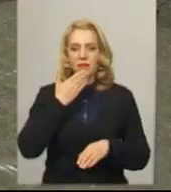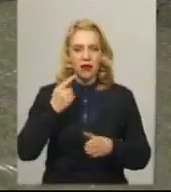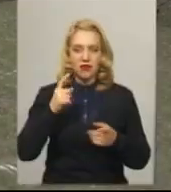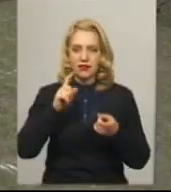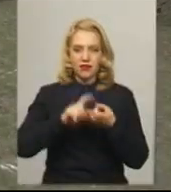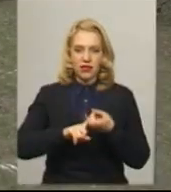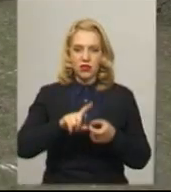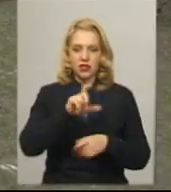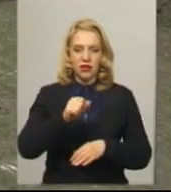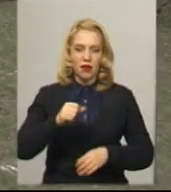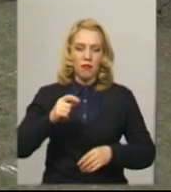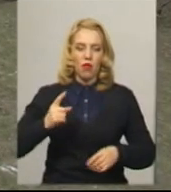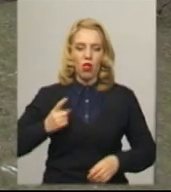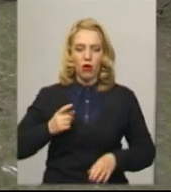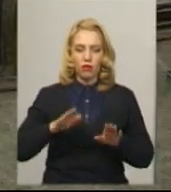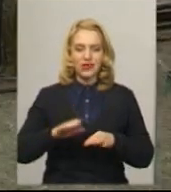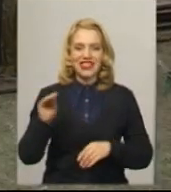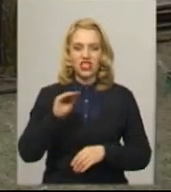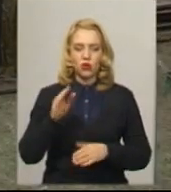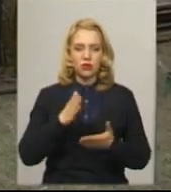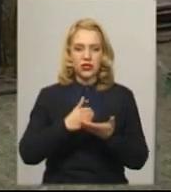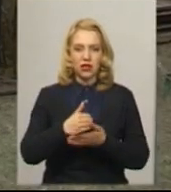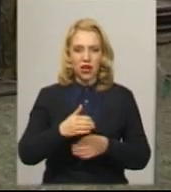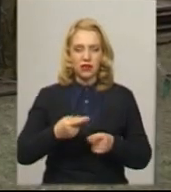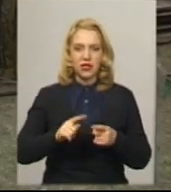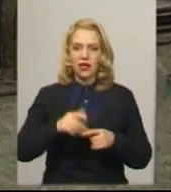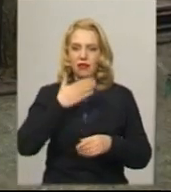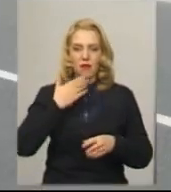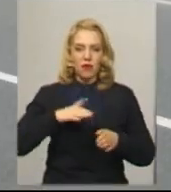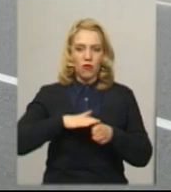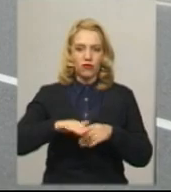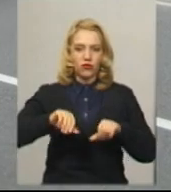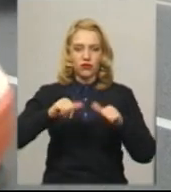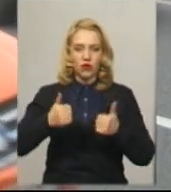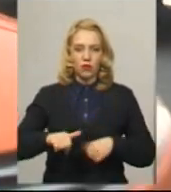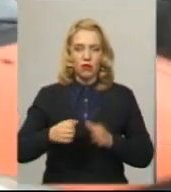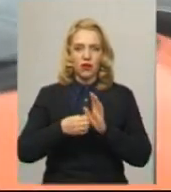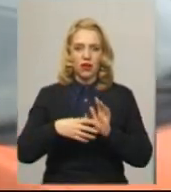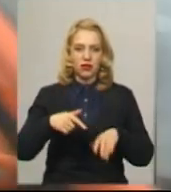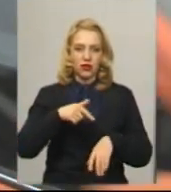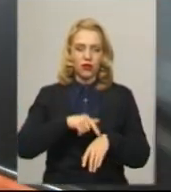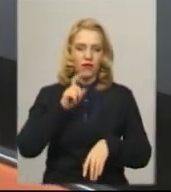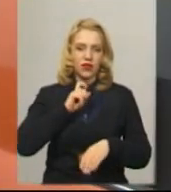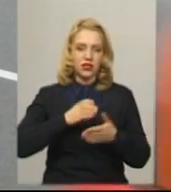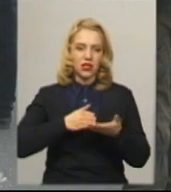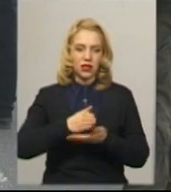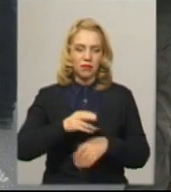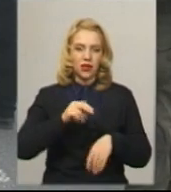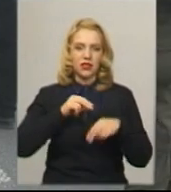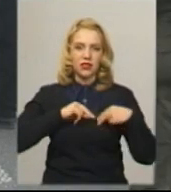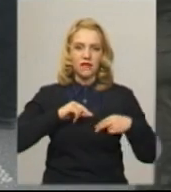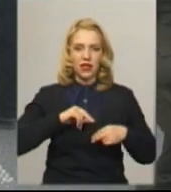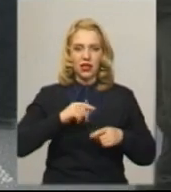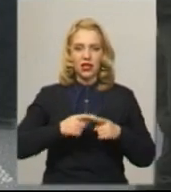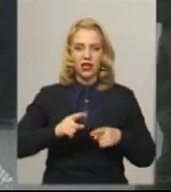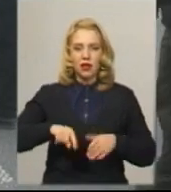12.40 – Житомирський напрямок, блокпост повністю не сформований. 15.00 – Вінницький напрямок. Працівники муніципальної